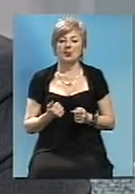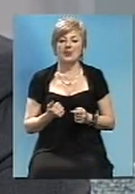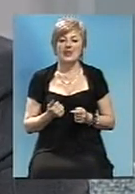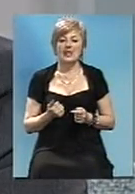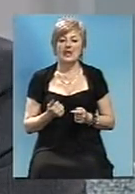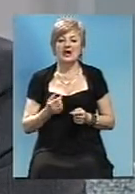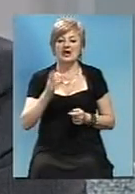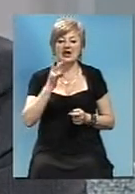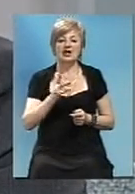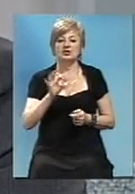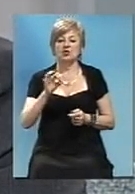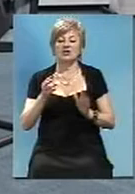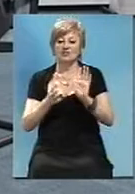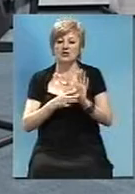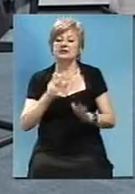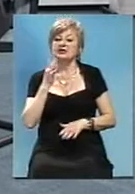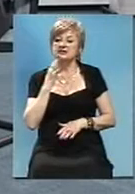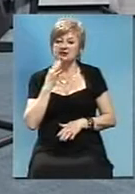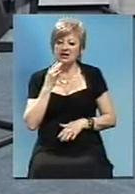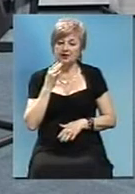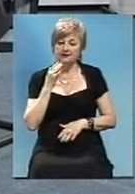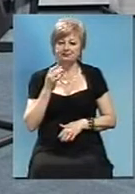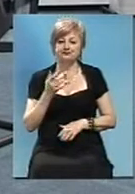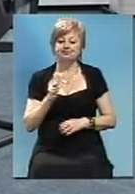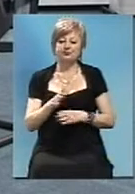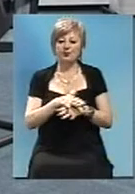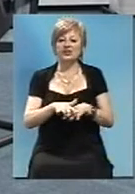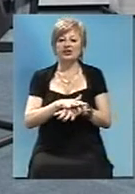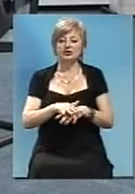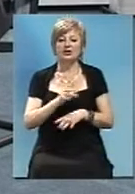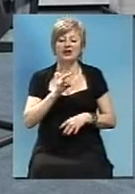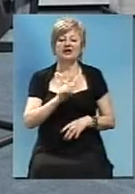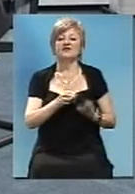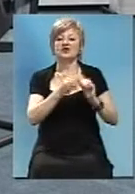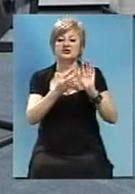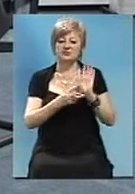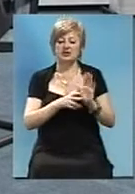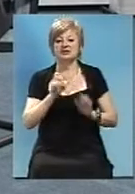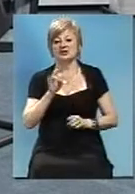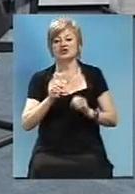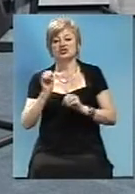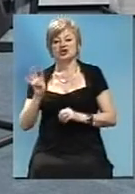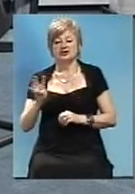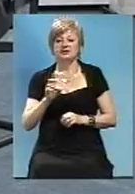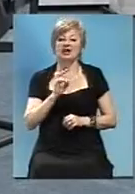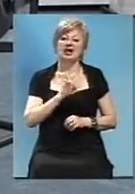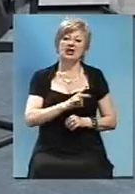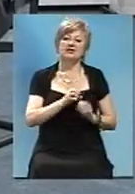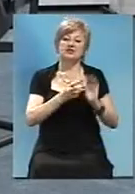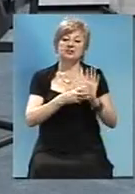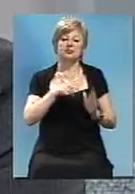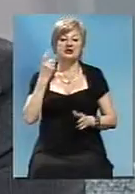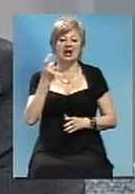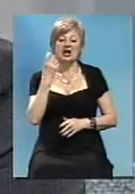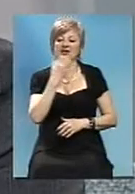Н-08 – це національна, а міжнародна – це М-18, М-14. М-18 – це Харків